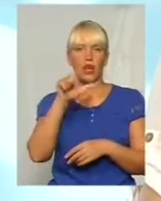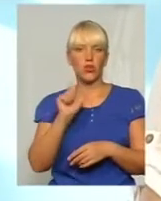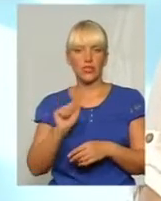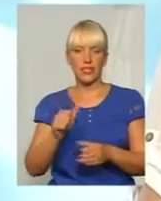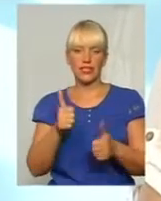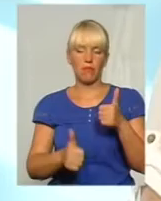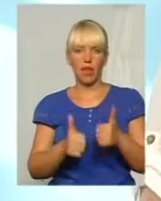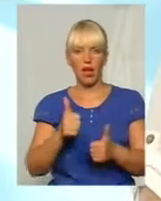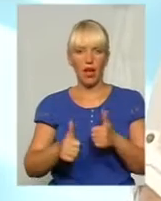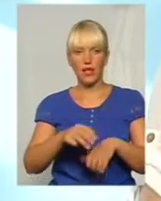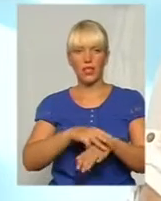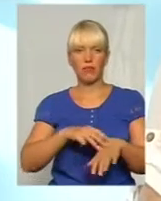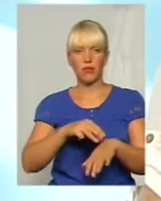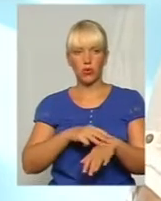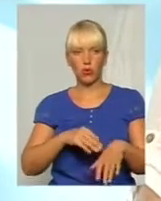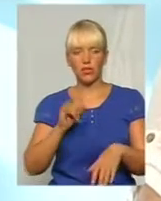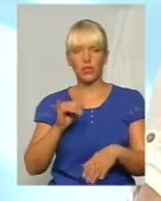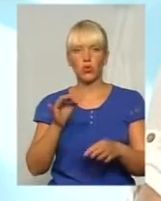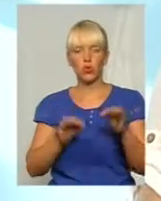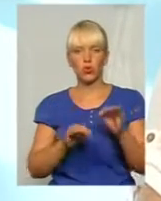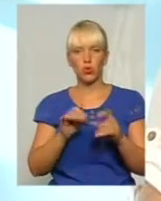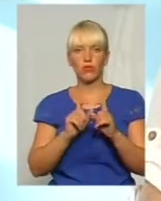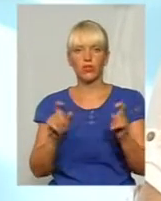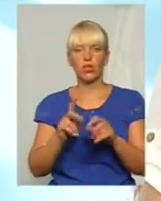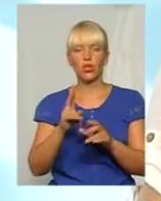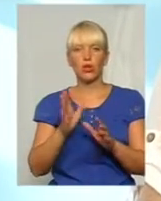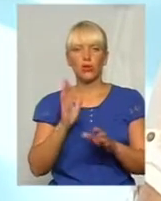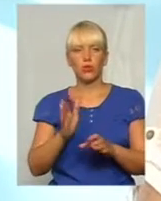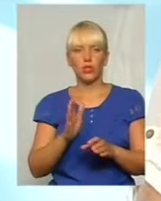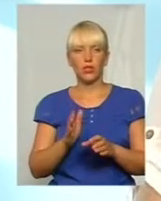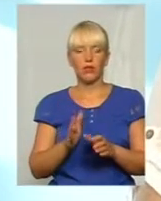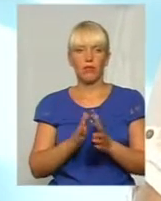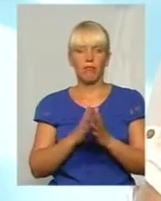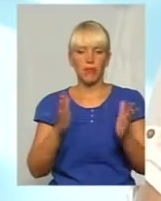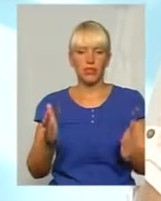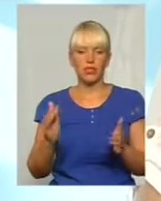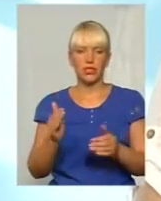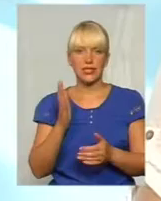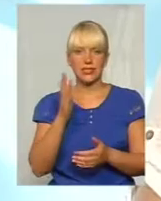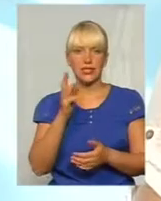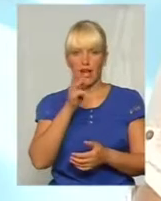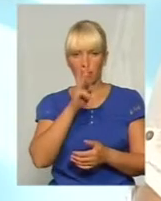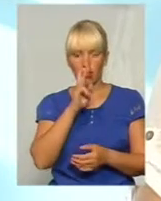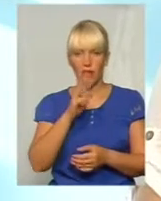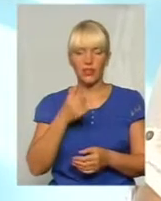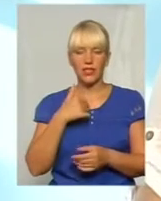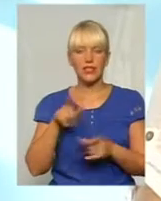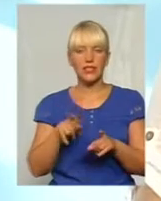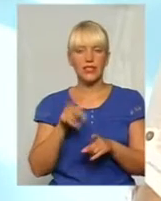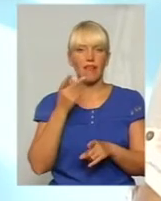структур, там, і правоохоронців, і судових структур, хто більше матиме зарплату, то я завжди дивуюсь, тому що я згадую слова